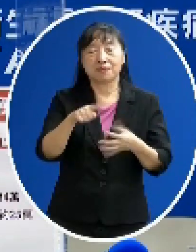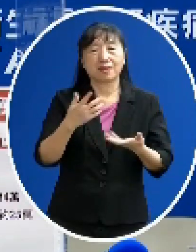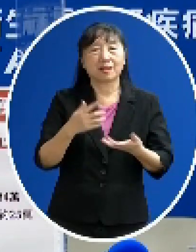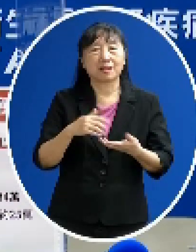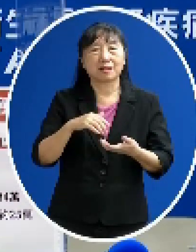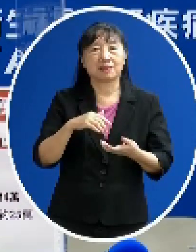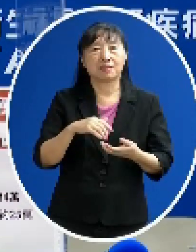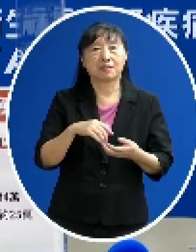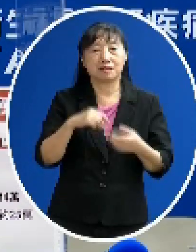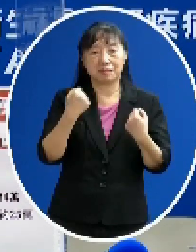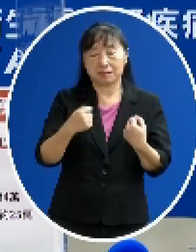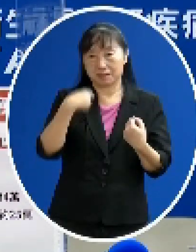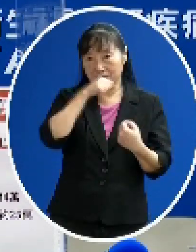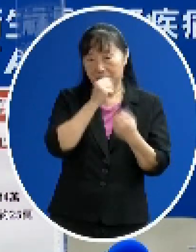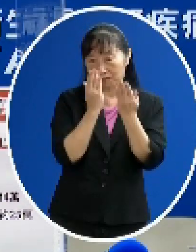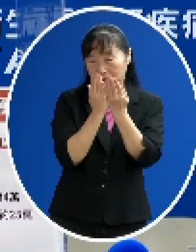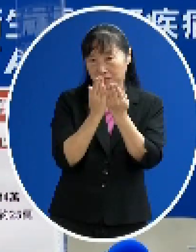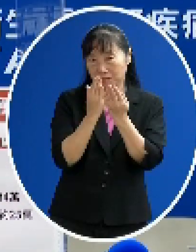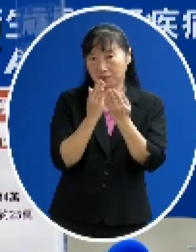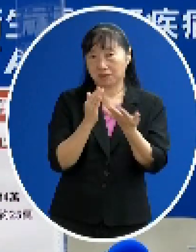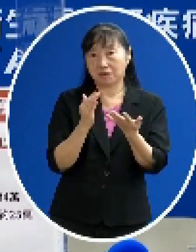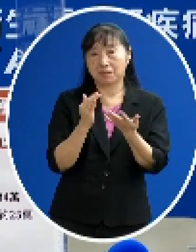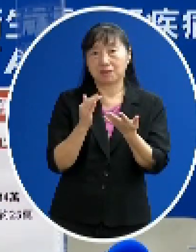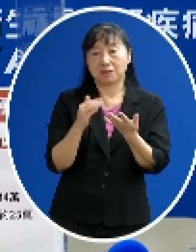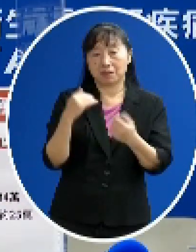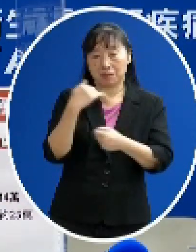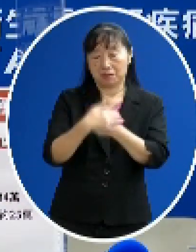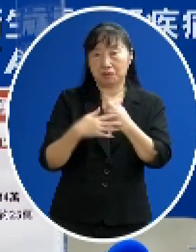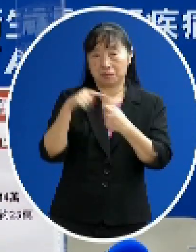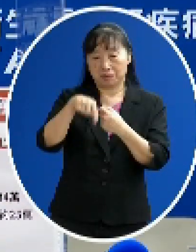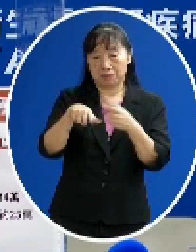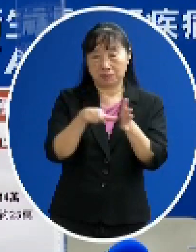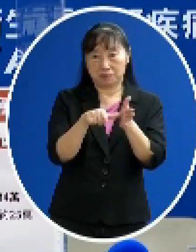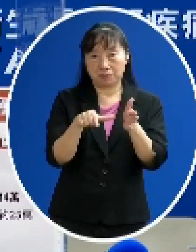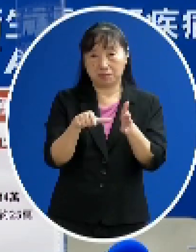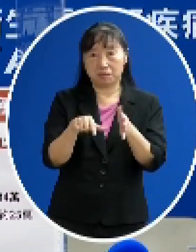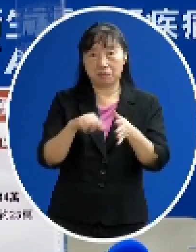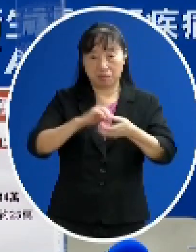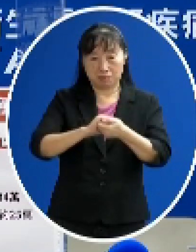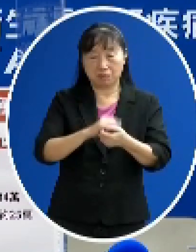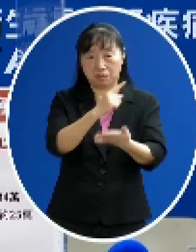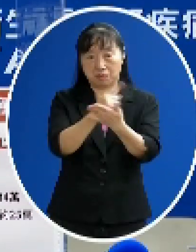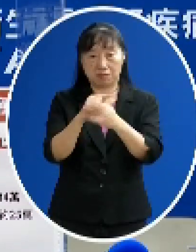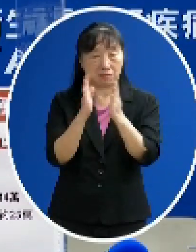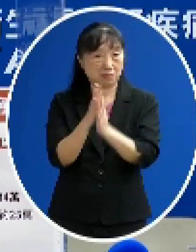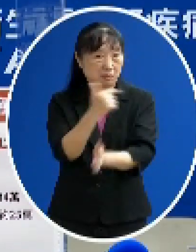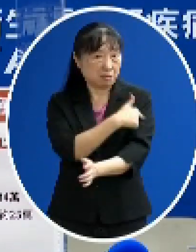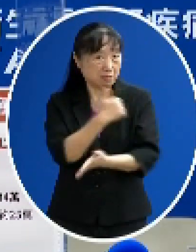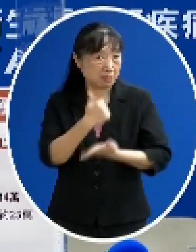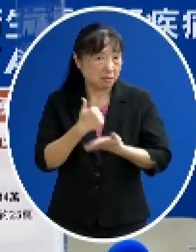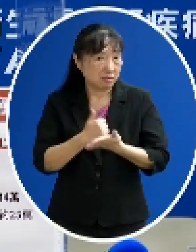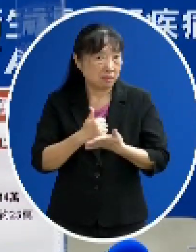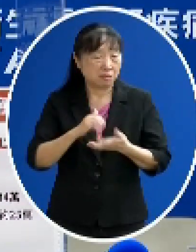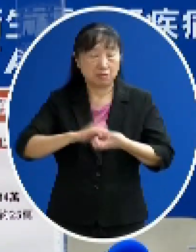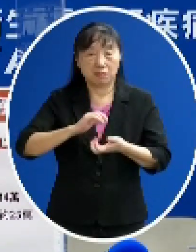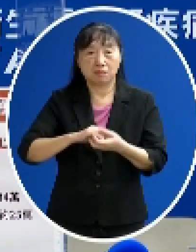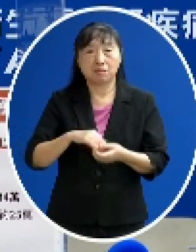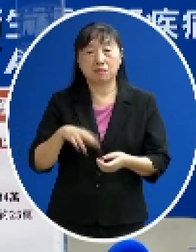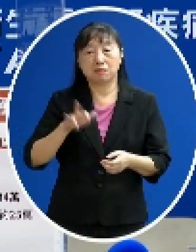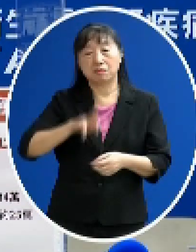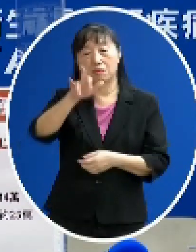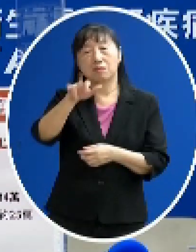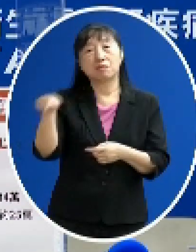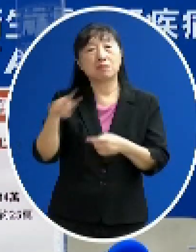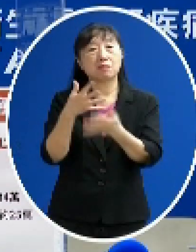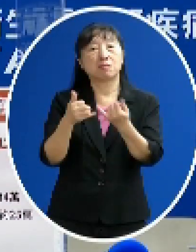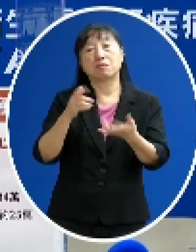你在台灣讀書的人就不是說保證現在這個時間就打得到好 那出國人也是一樣